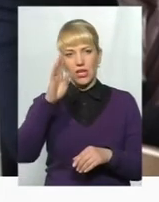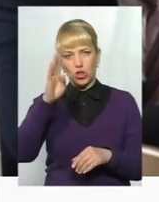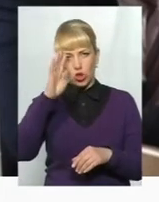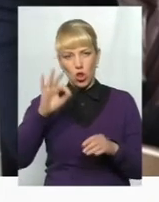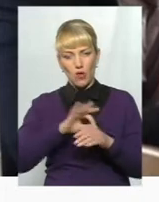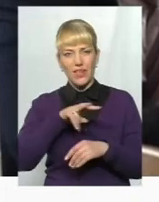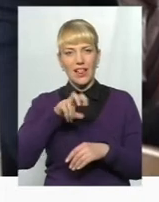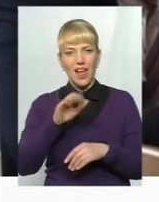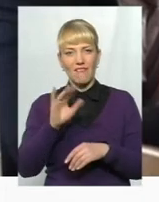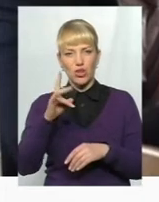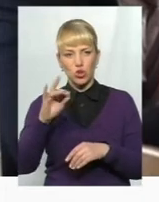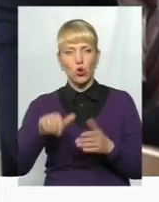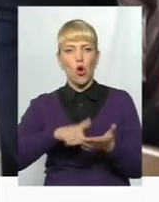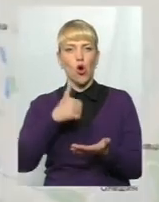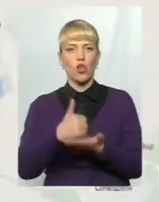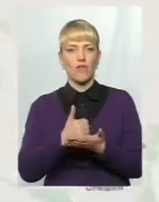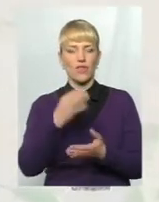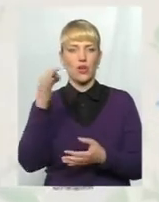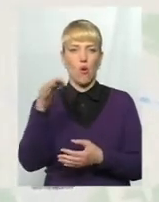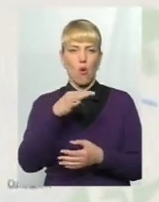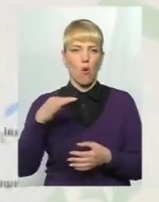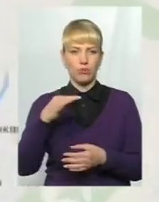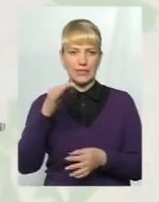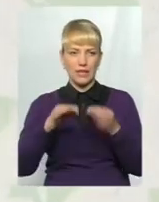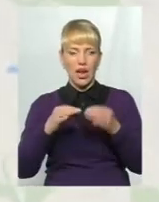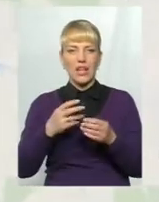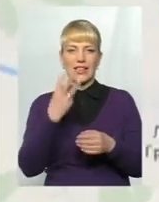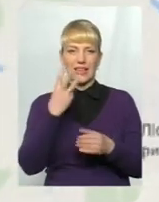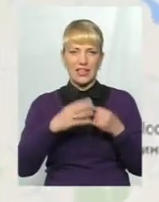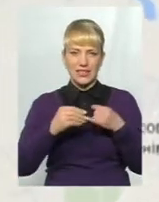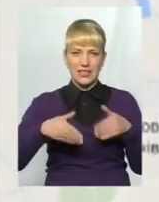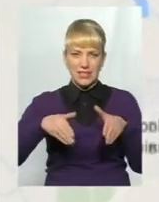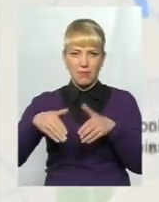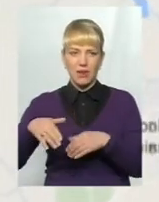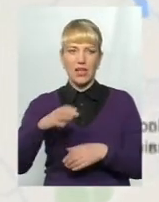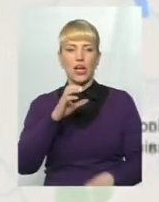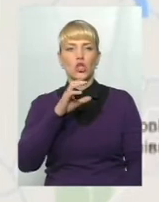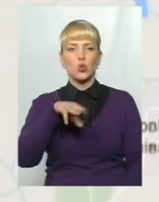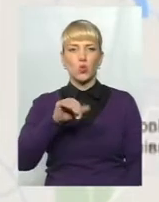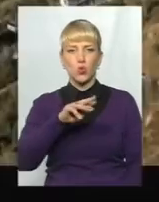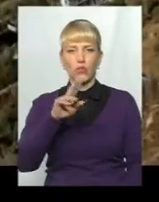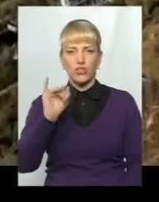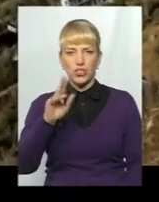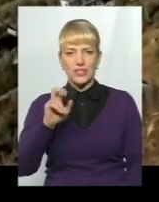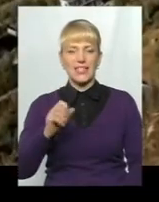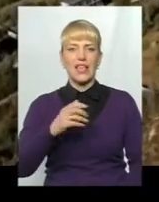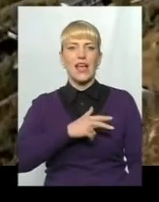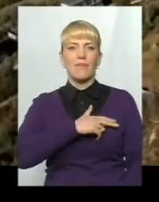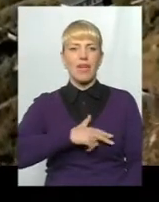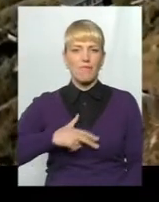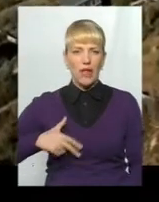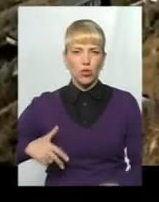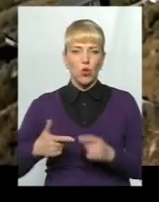Вавренчук, теж не бідує. Окрім трьох ділянок у Хмельницькому, земель у Ходаківцях, Стувчинцях і навіть у Євпаторії,